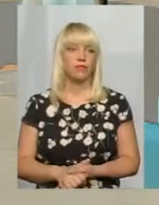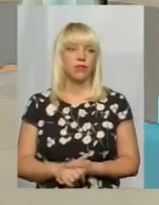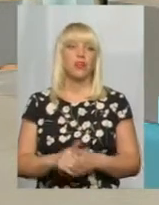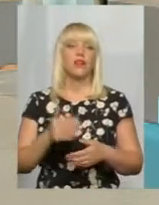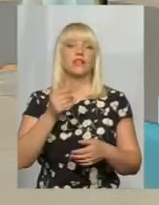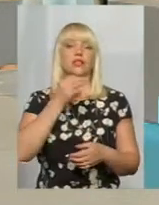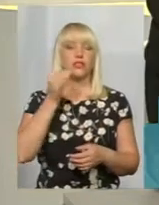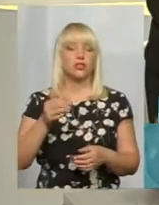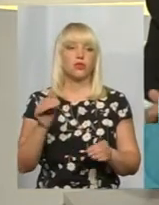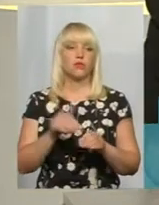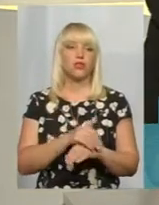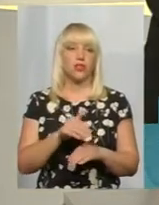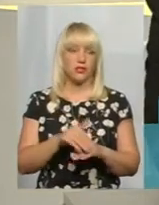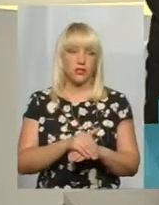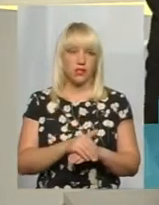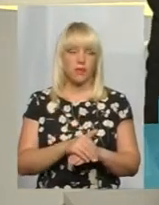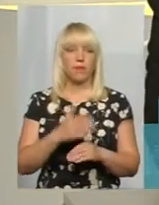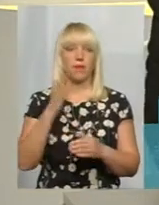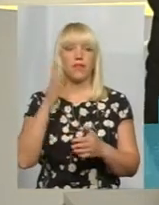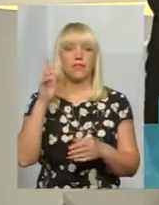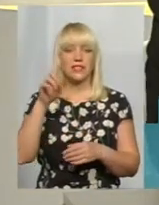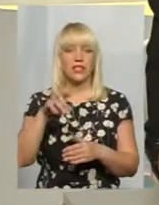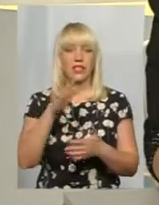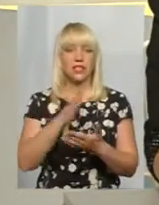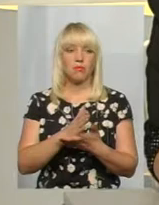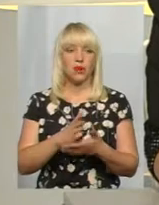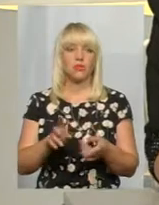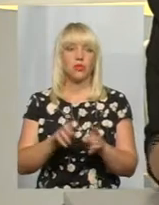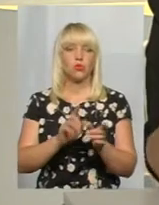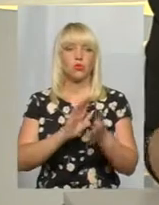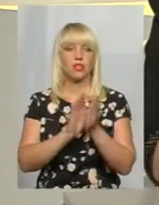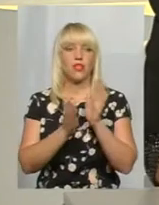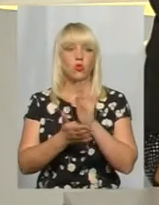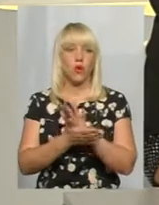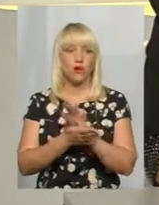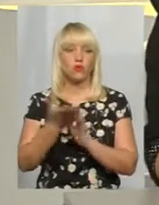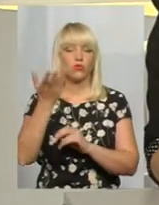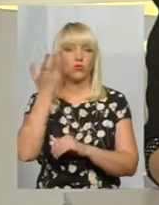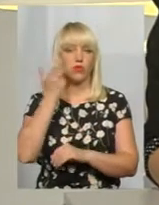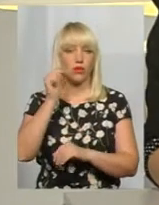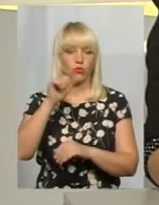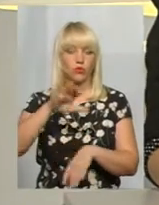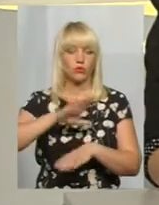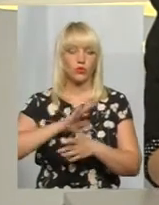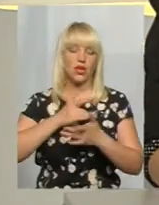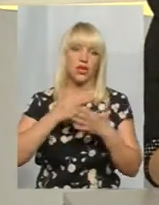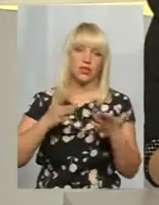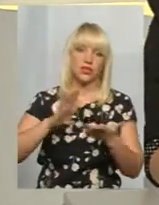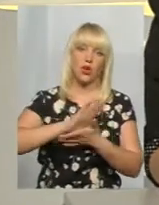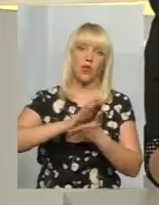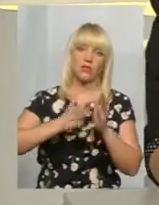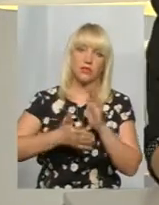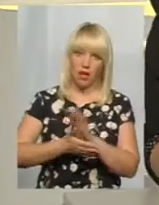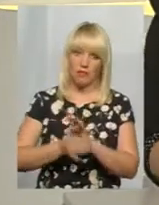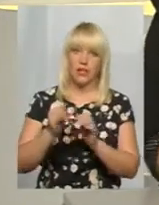Скажіть, будь ласка, і все ж таки маємо ситуацію, коли можуть бути різні обставини, так? І